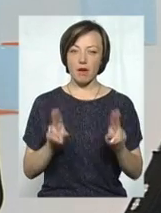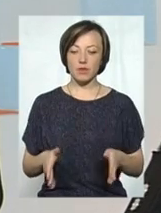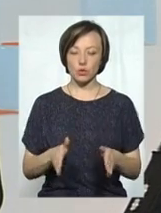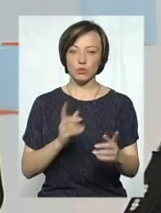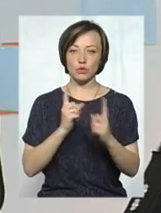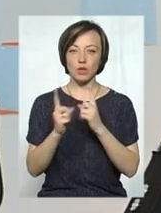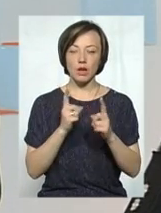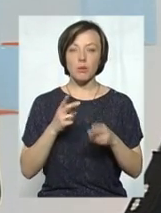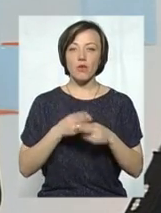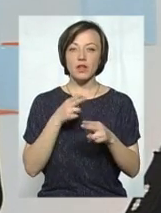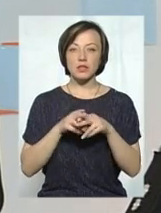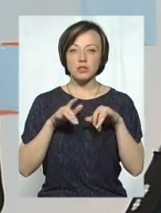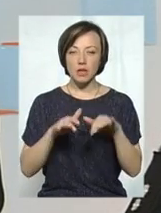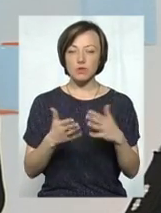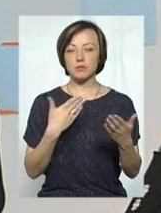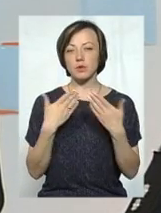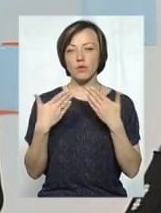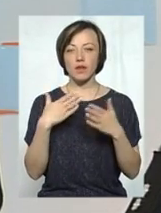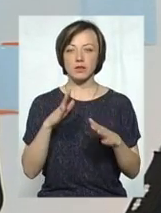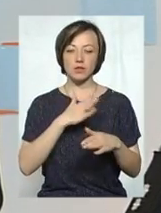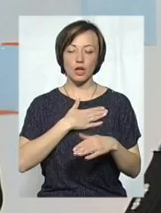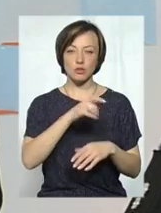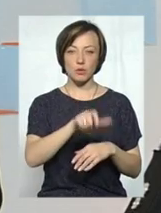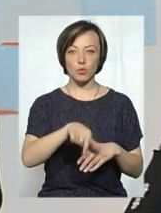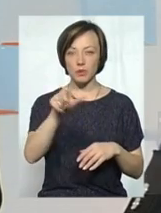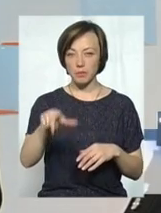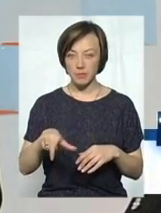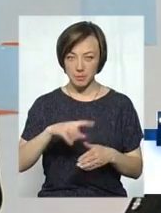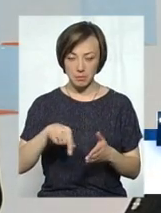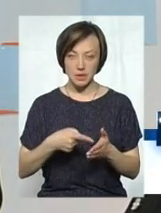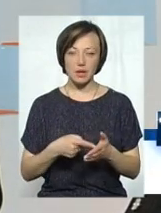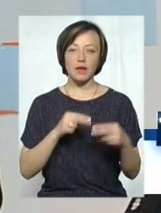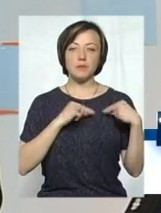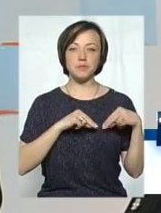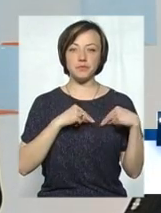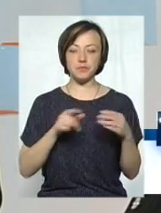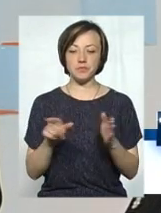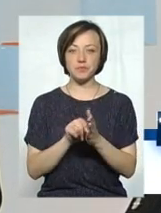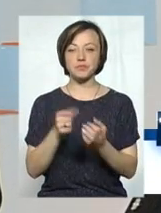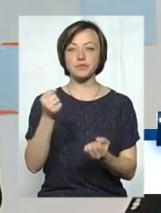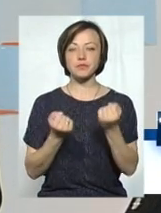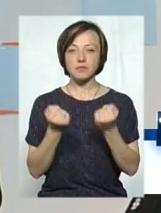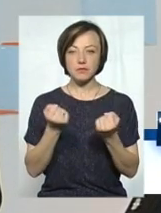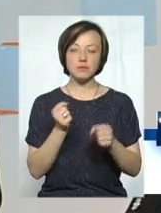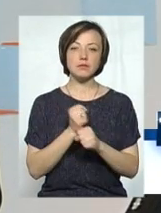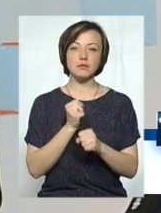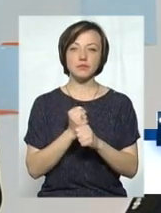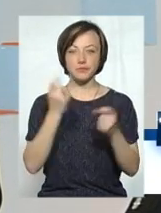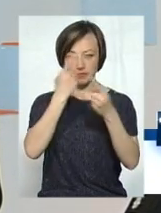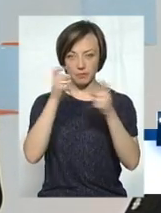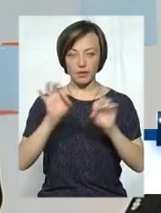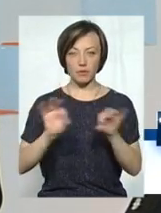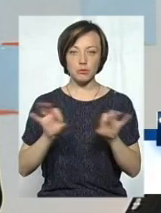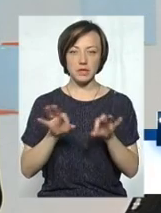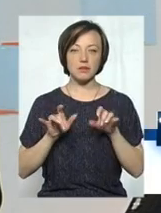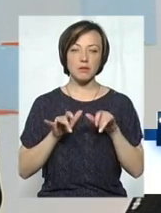різні профілактичні заходи, ми спілкувалися з нашими мешканцями, ми працювали з водіями, робили інформаційну